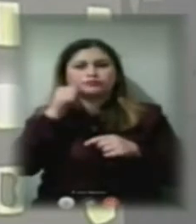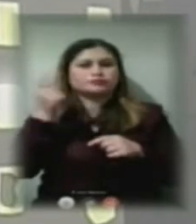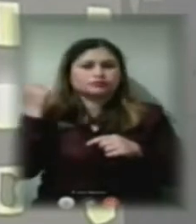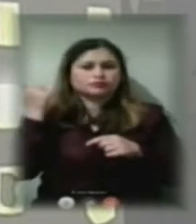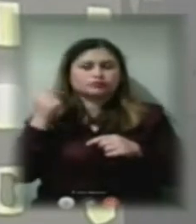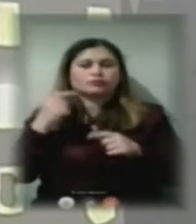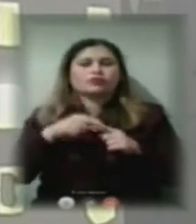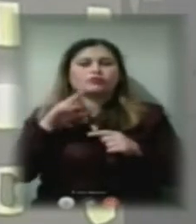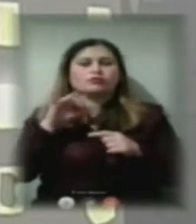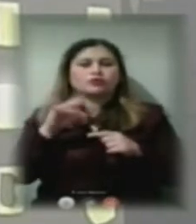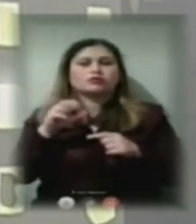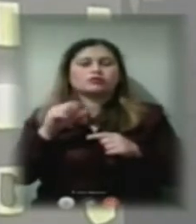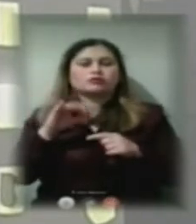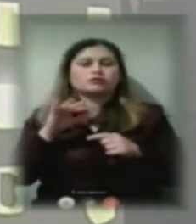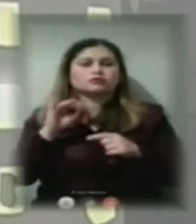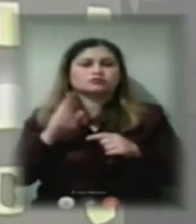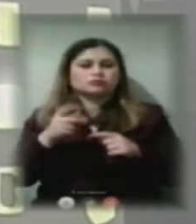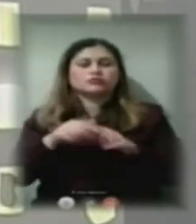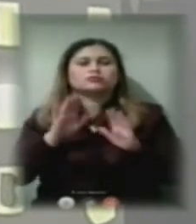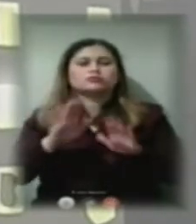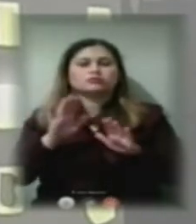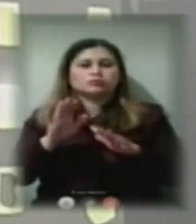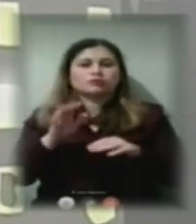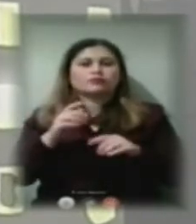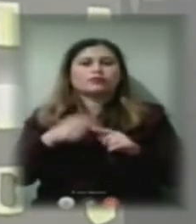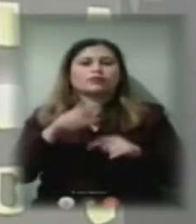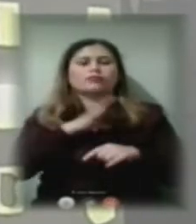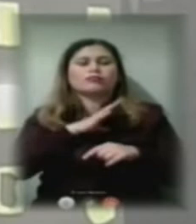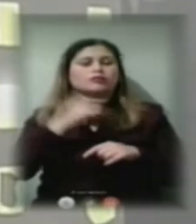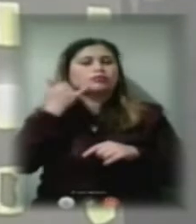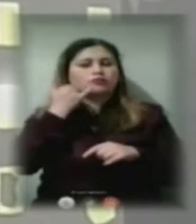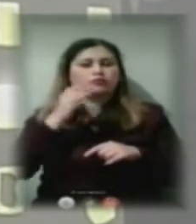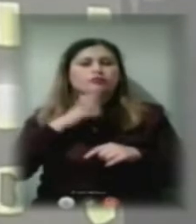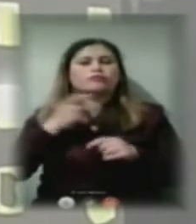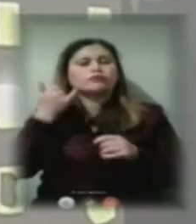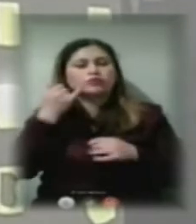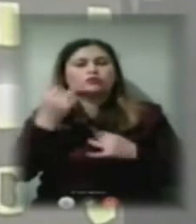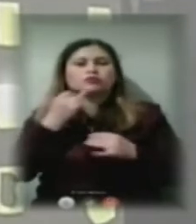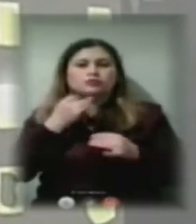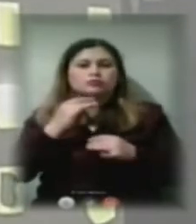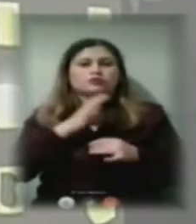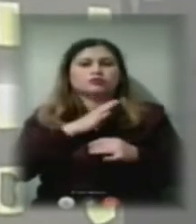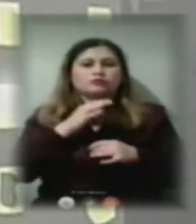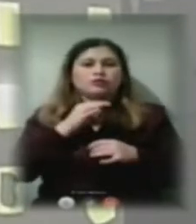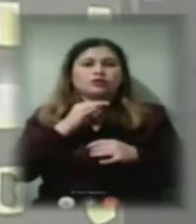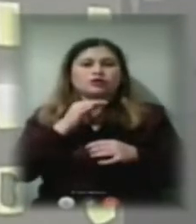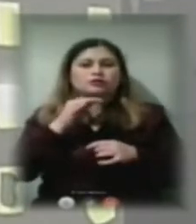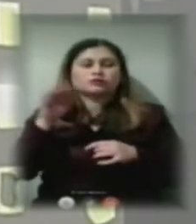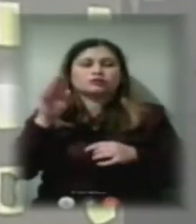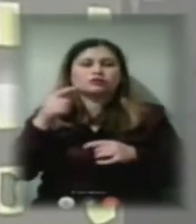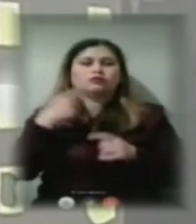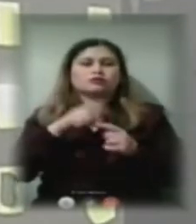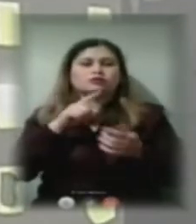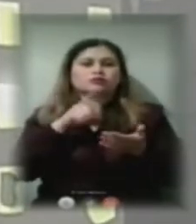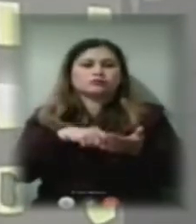Адамчик тоді був заступником, він телефоном включався, і ми все, питання Херсонської ТЕЦ, проблеми. Зараз